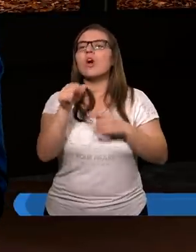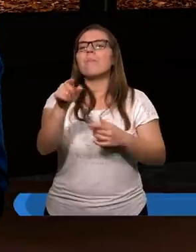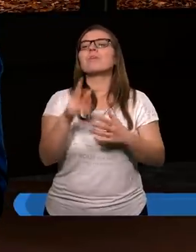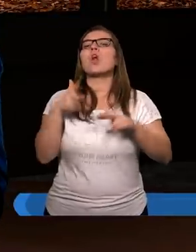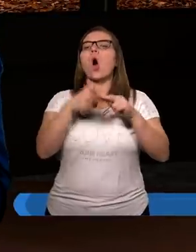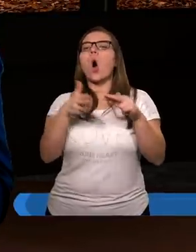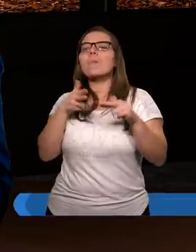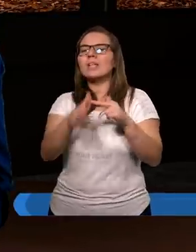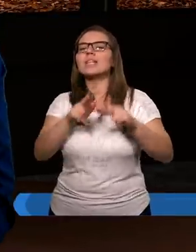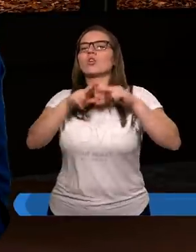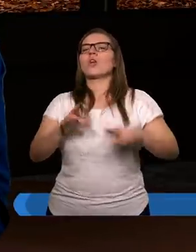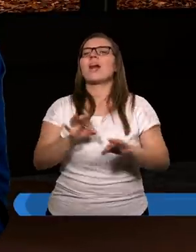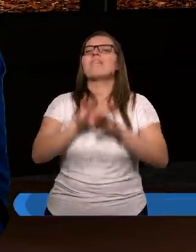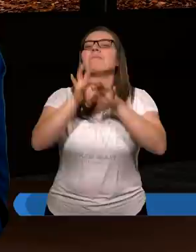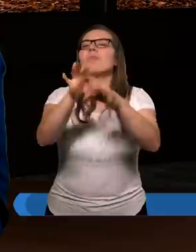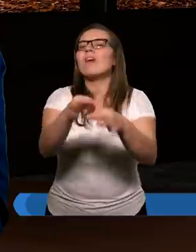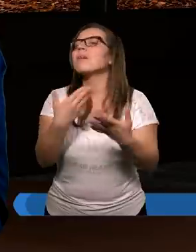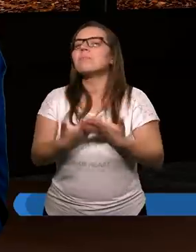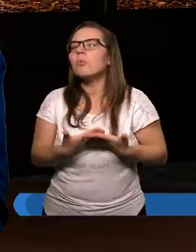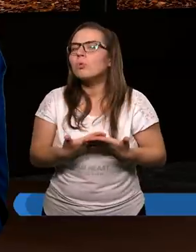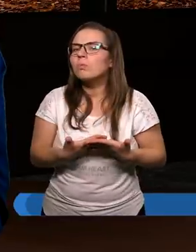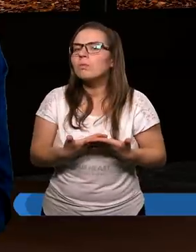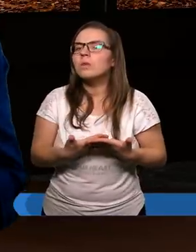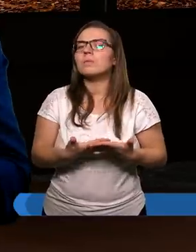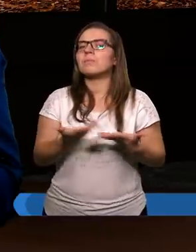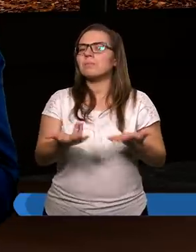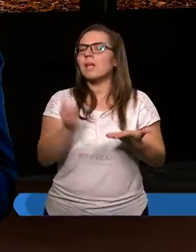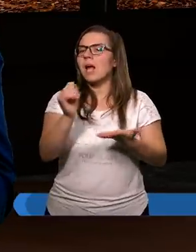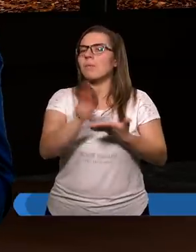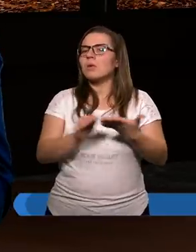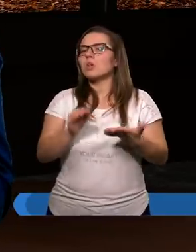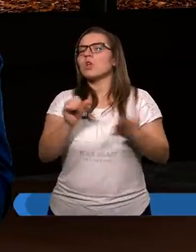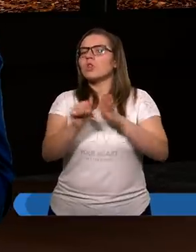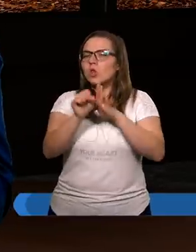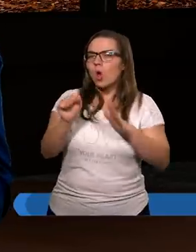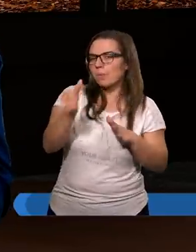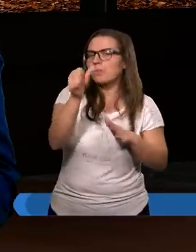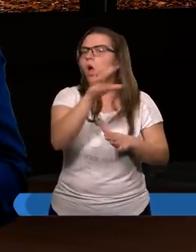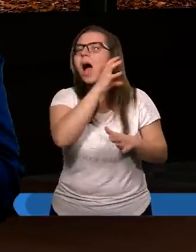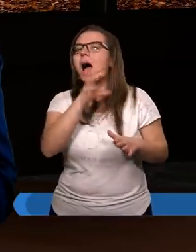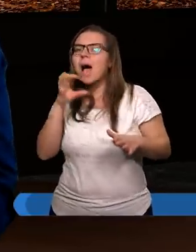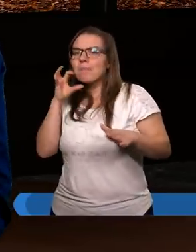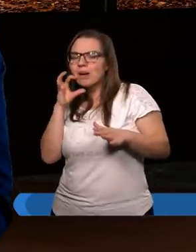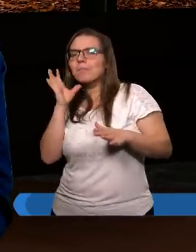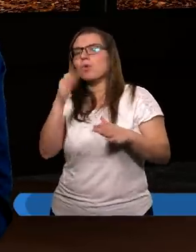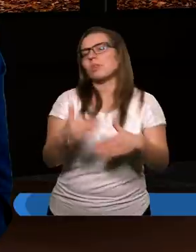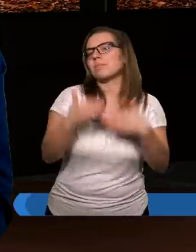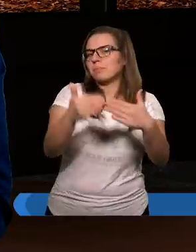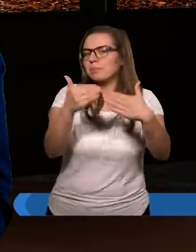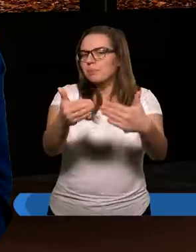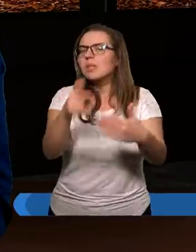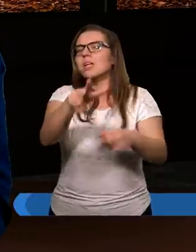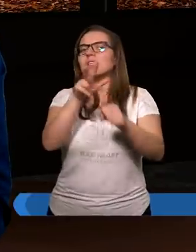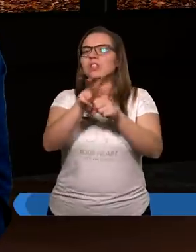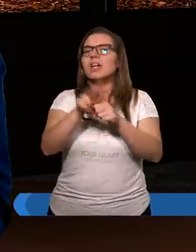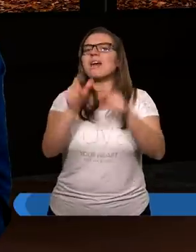obrzezanie zostało wprowadzone najpierw do Abrahama, później do całego narodu, to w